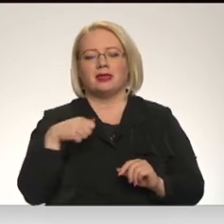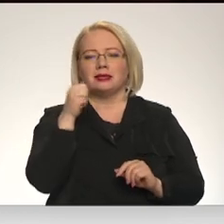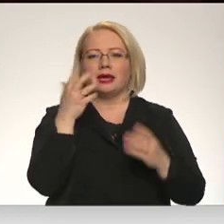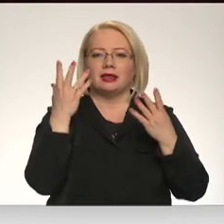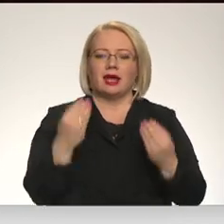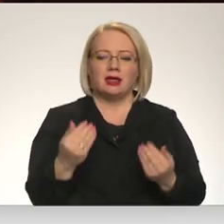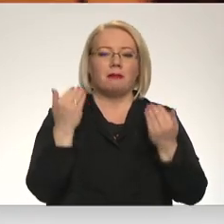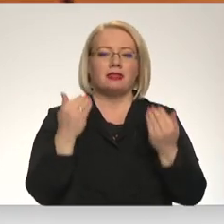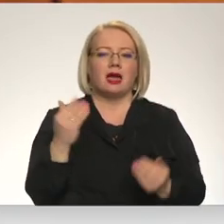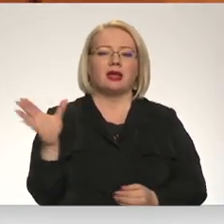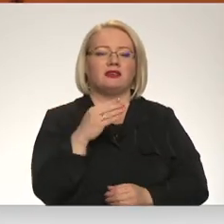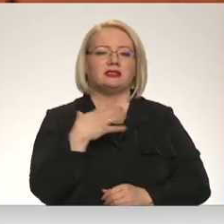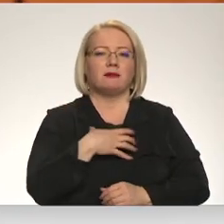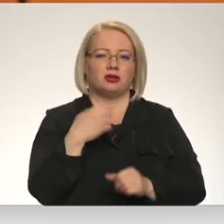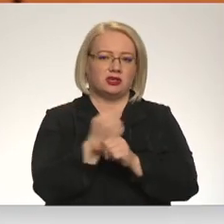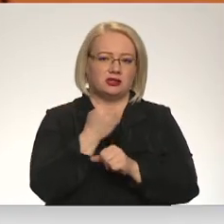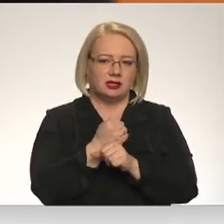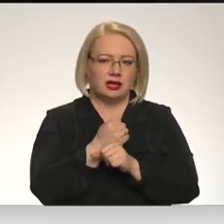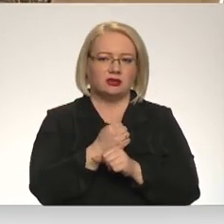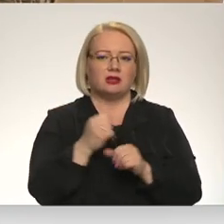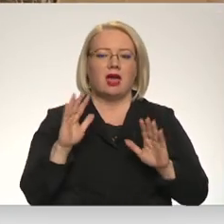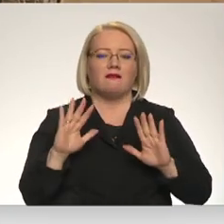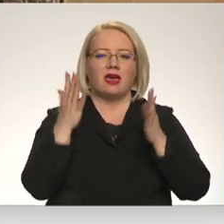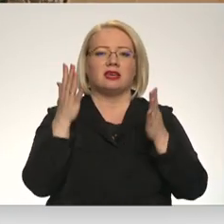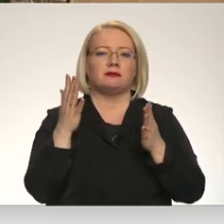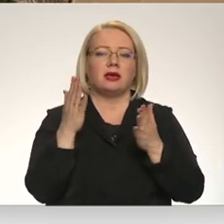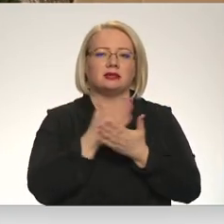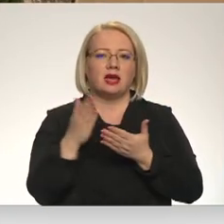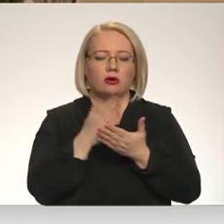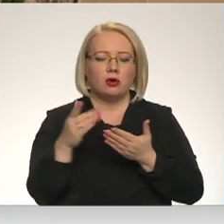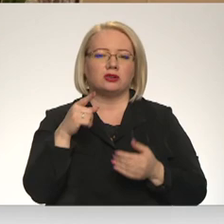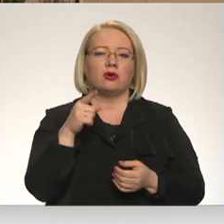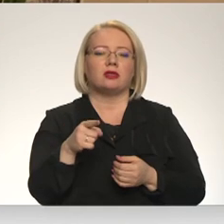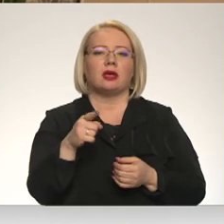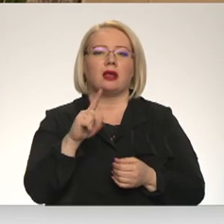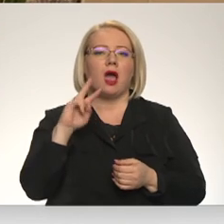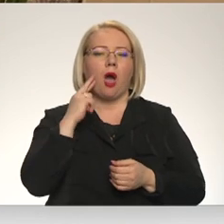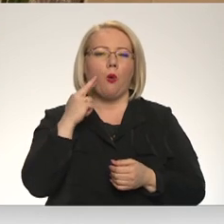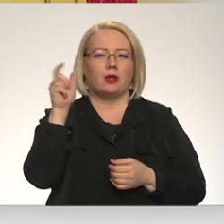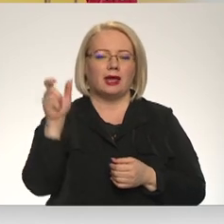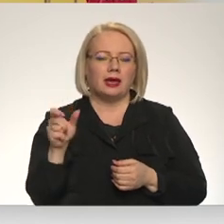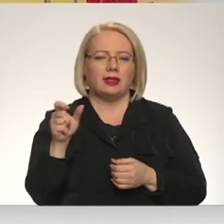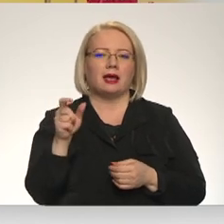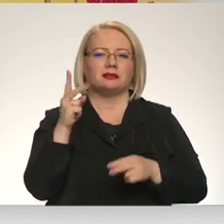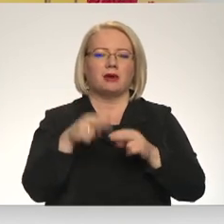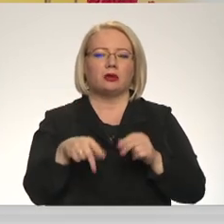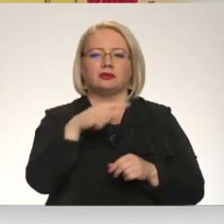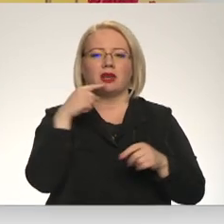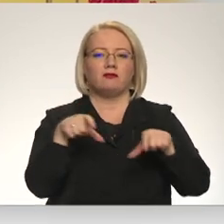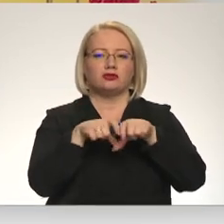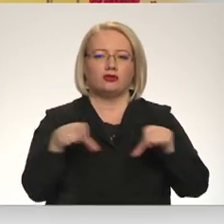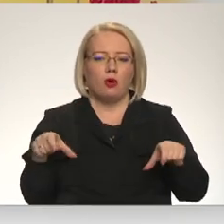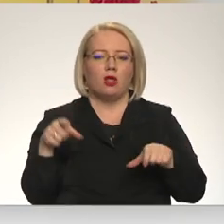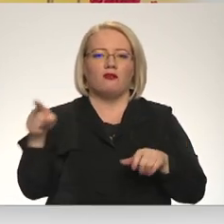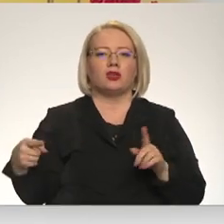nepieciešamais ir izdarīts. Veiksmīgi sakārtojās, ka mums ir auglīti, kas ir pati beigusi Krievu skolu. Pielikām viņa klāt vēl šajai grupā